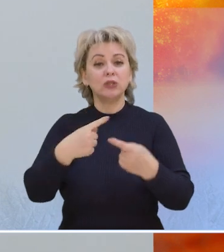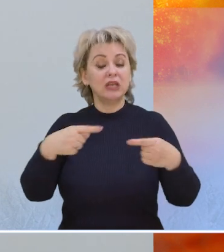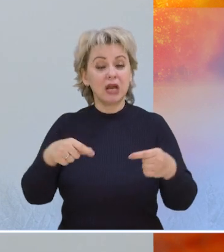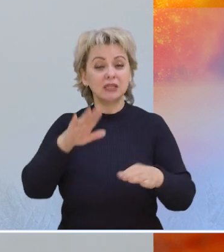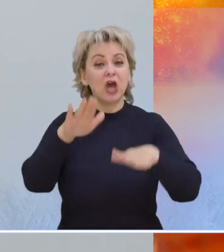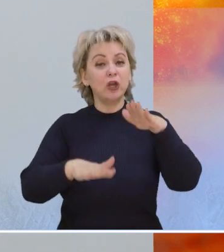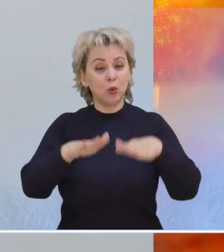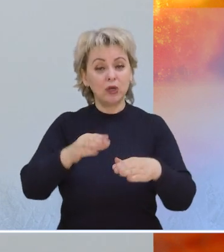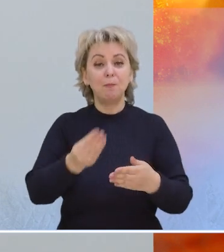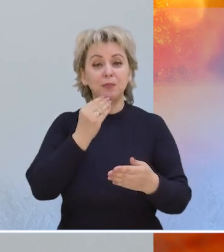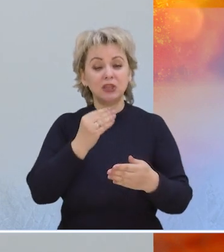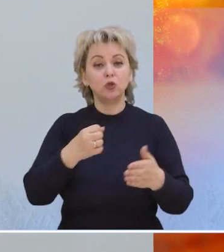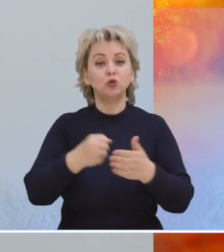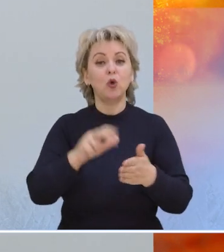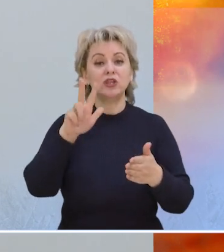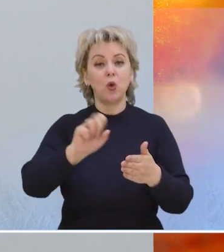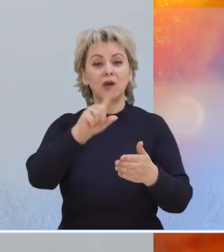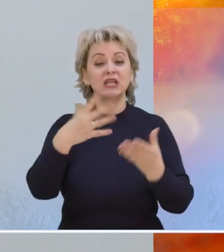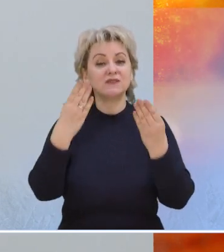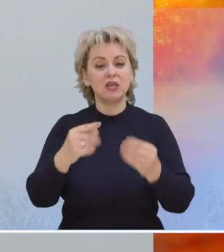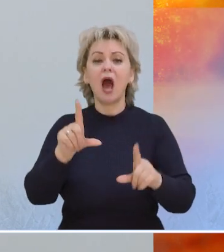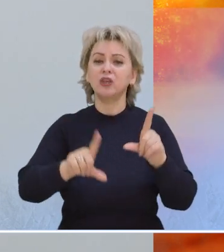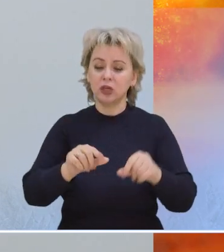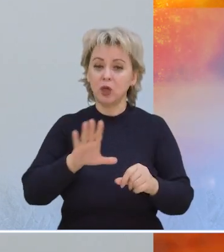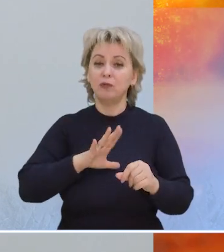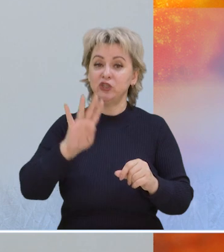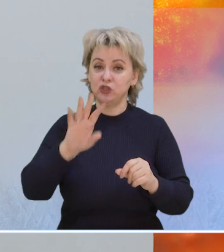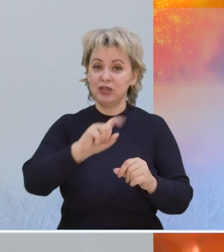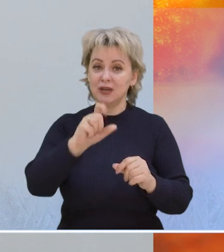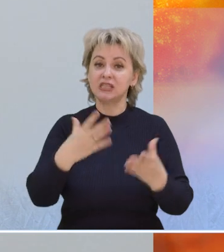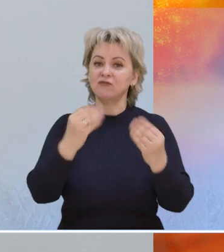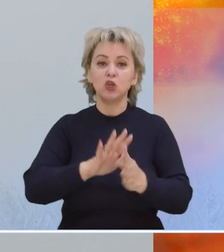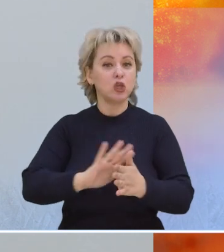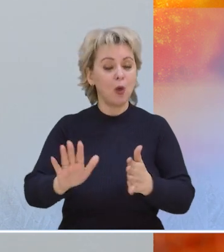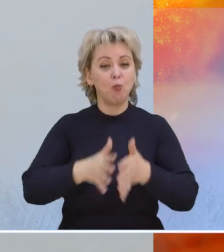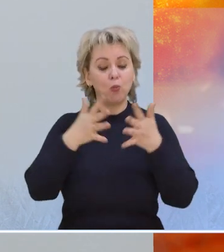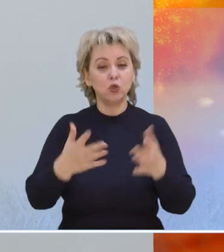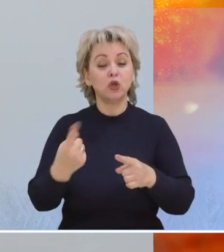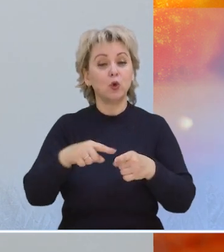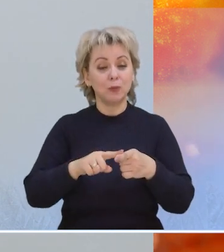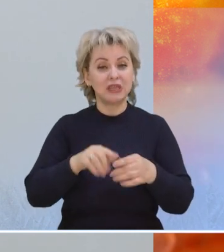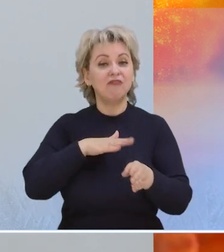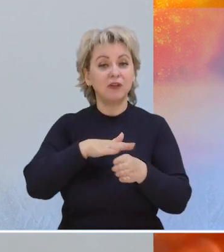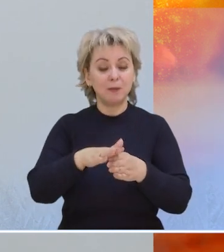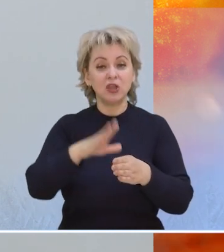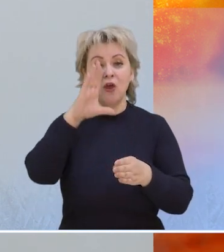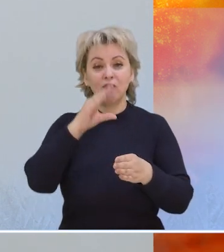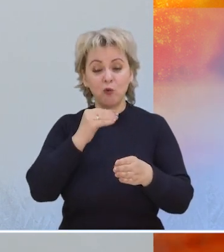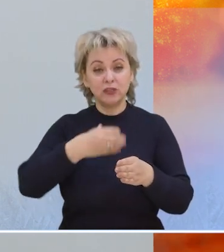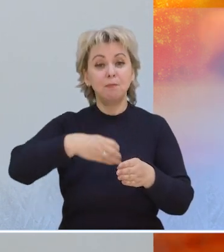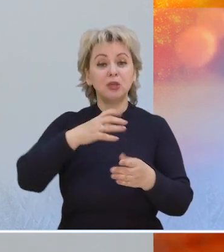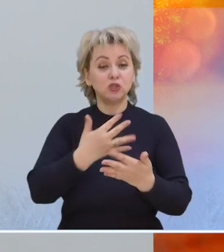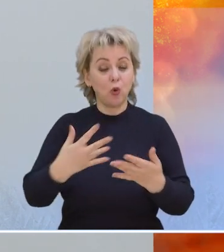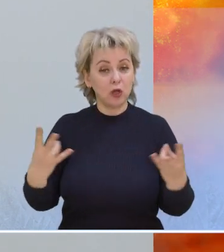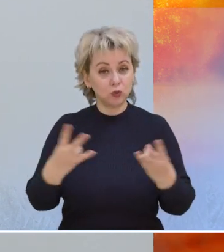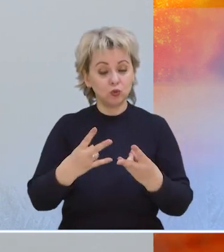Это, прежде всего, регулярное питание до трех раз в день, а иногда четыре раза в день, но не более. Кроме того, это соблюдение водного